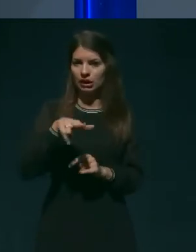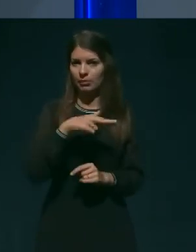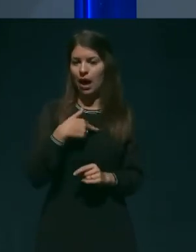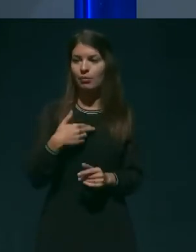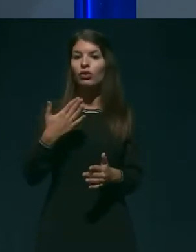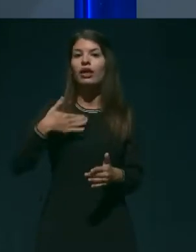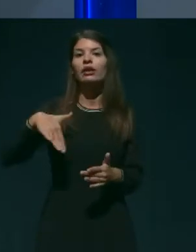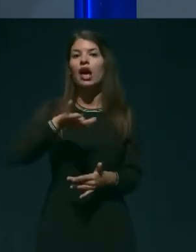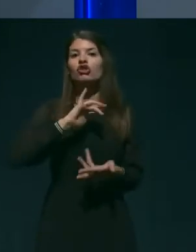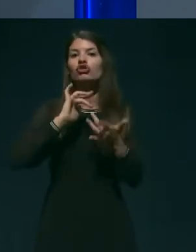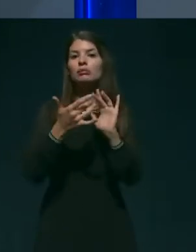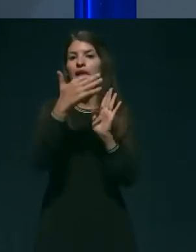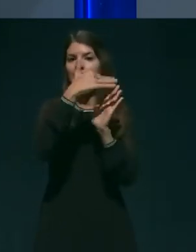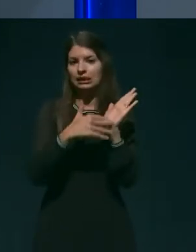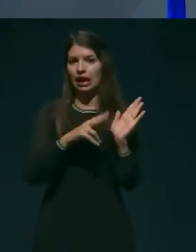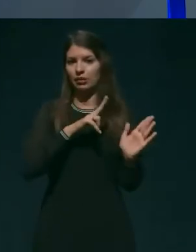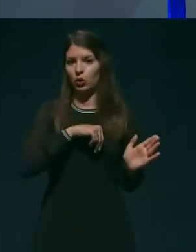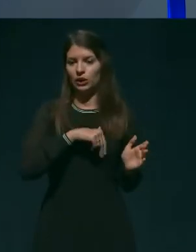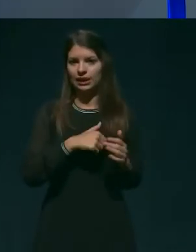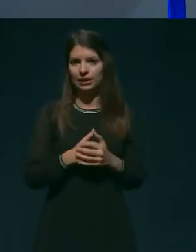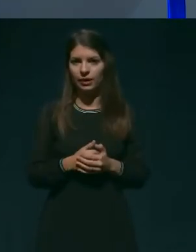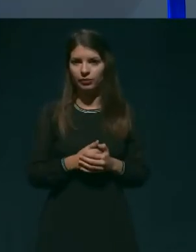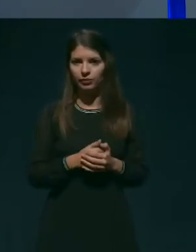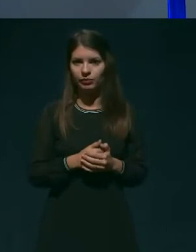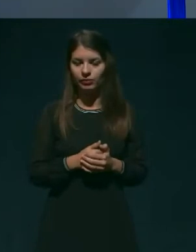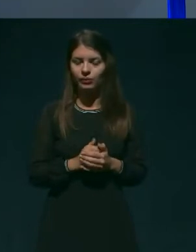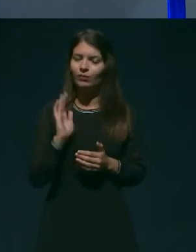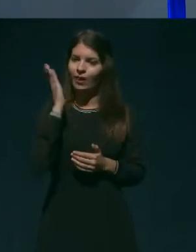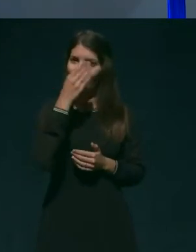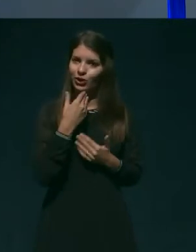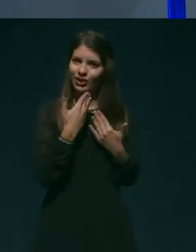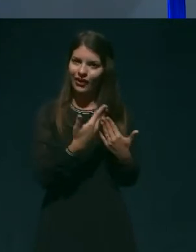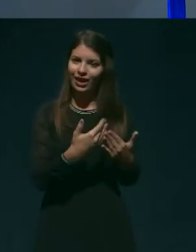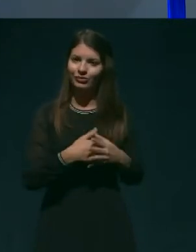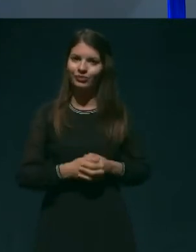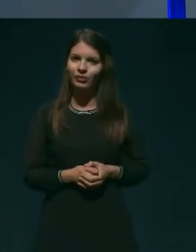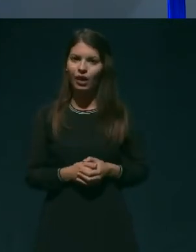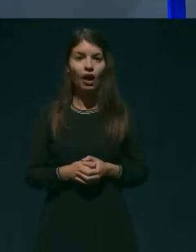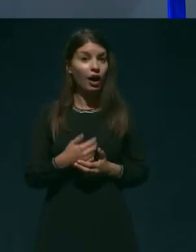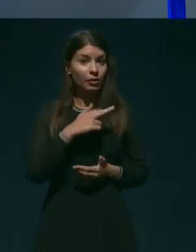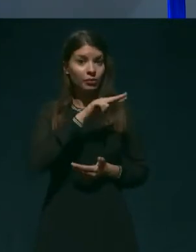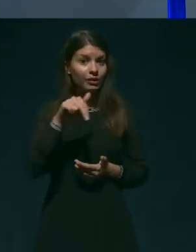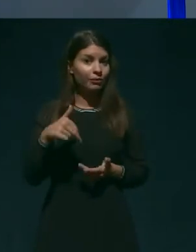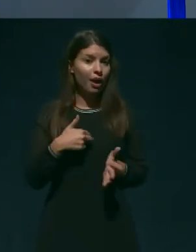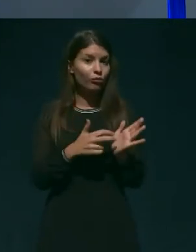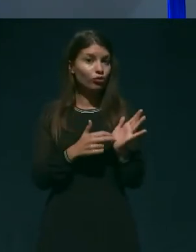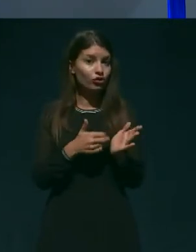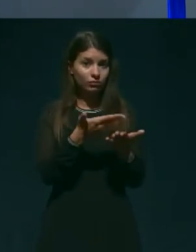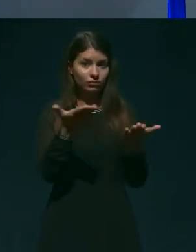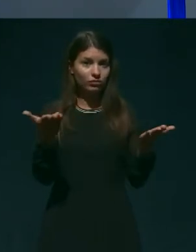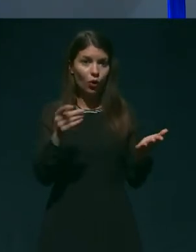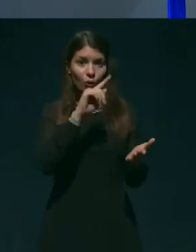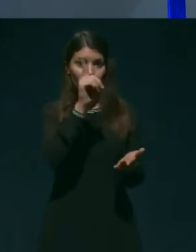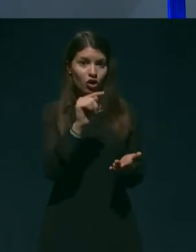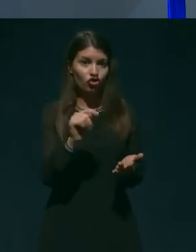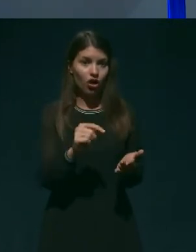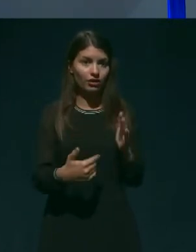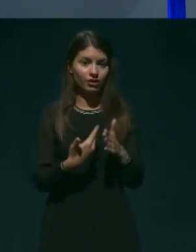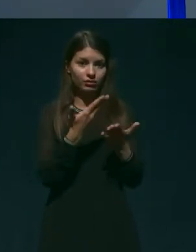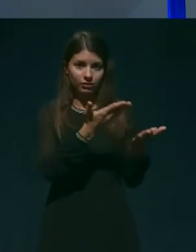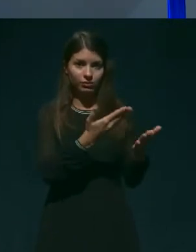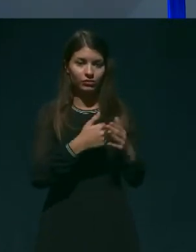spletni strani policije. Najlepša hvala. Imamo še kako vprašanje za našo gostjo iz studija?